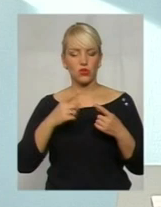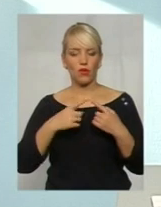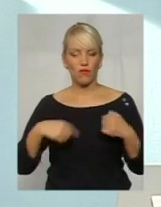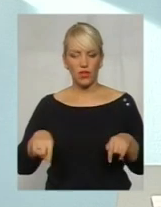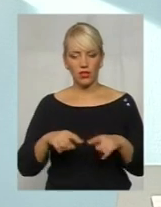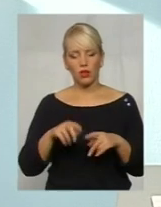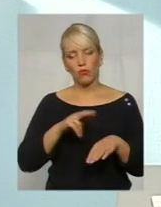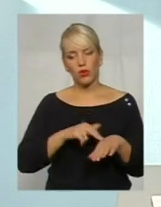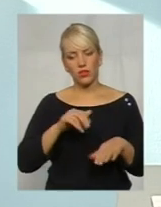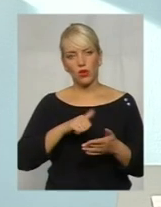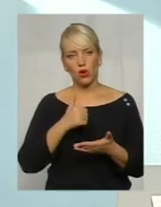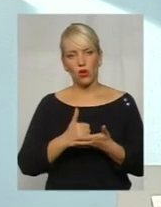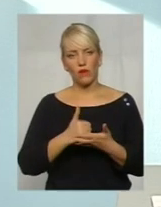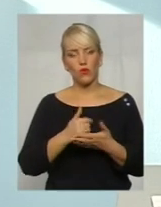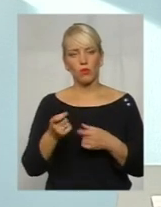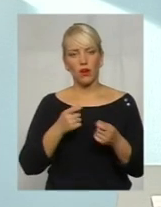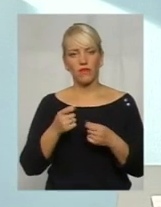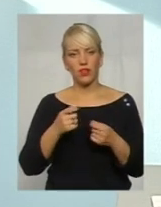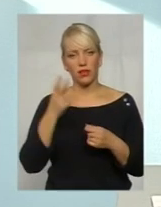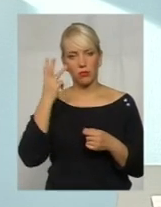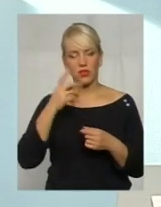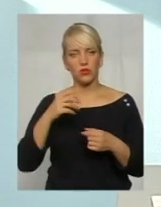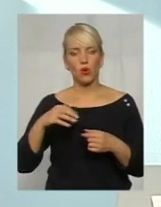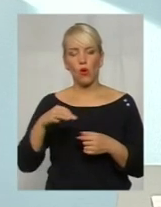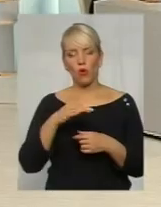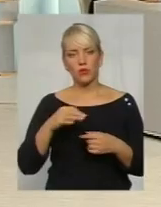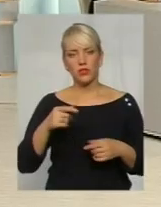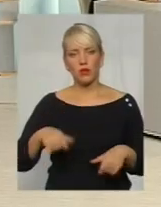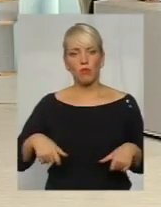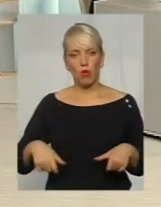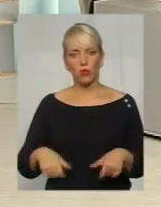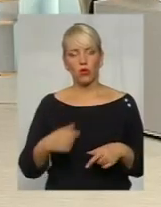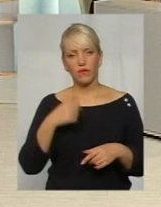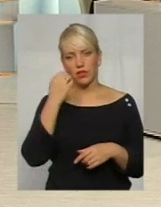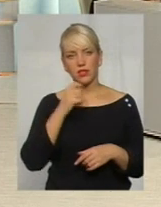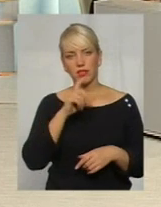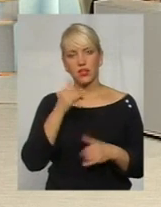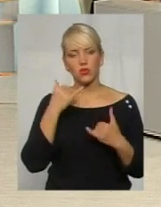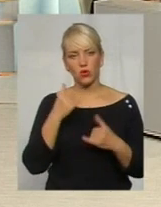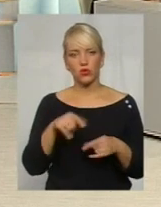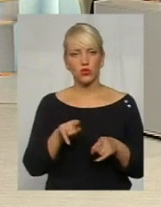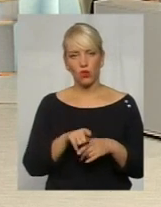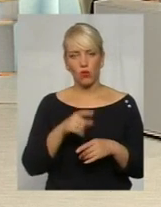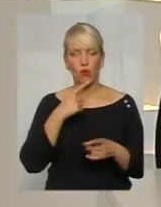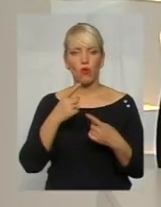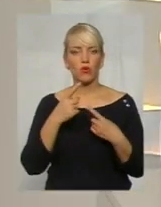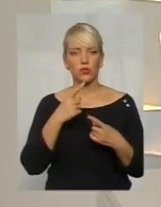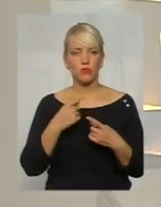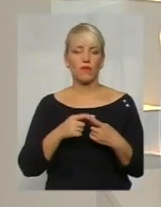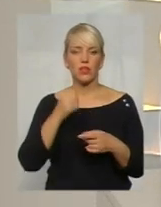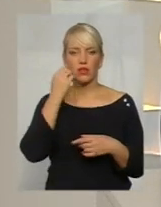управління насполіції Хмельницької області, полковник. Дякую вам за сьогоднішню таку розмову, і